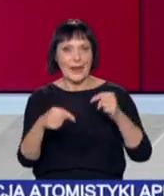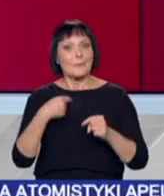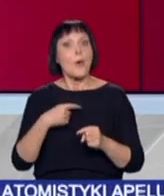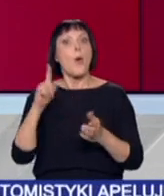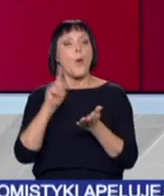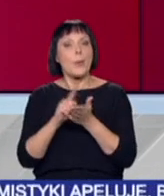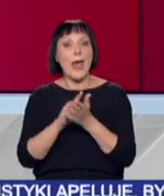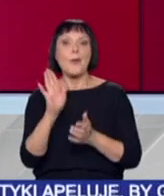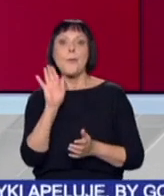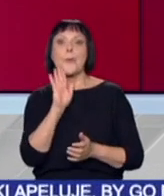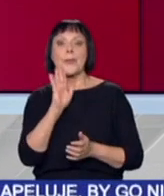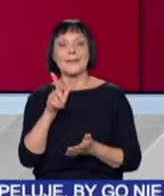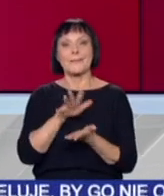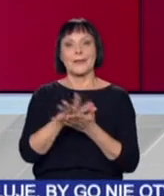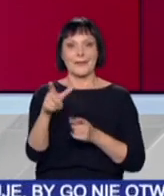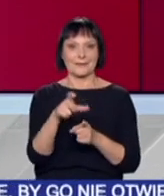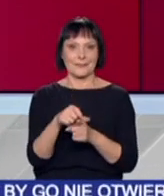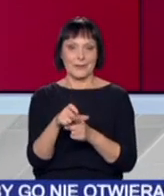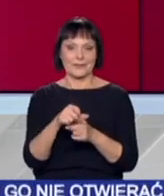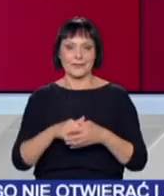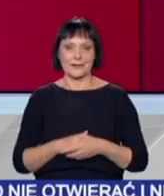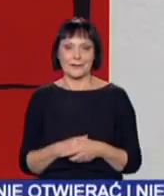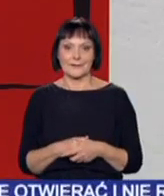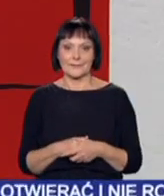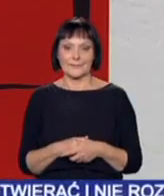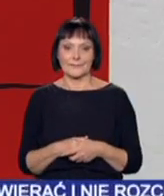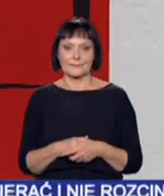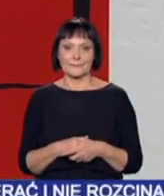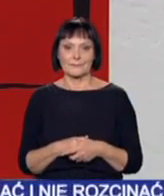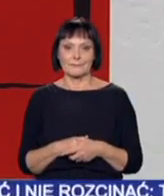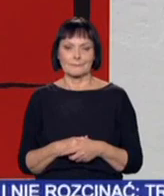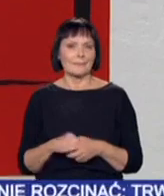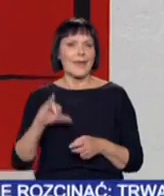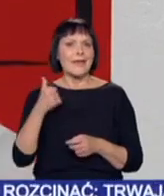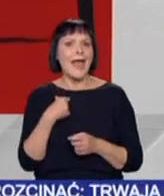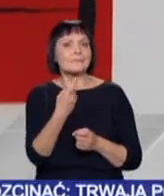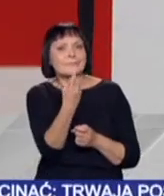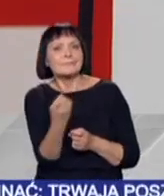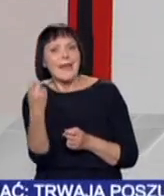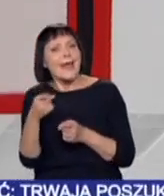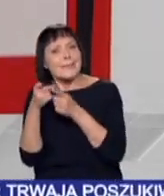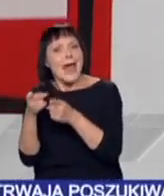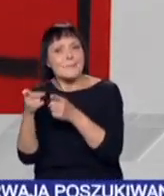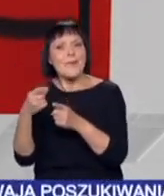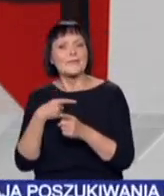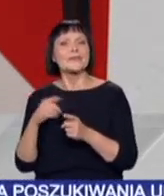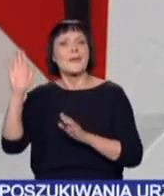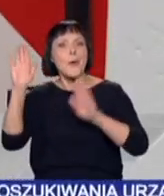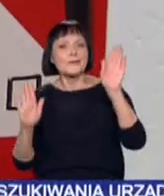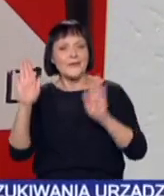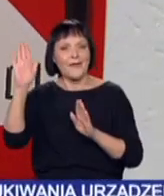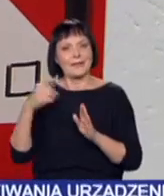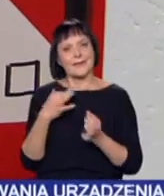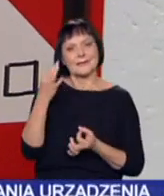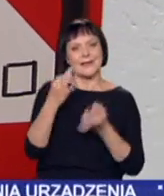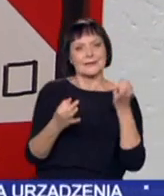sukces z 15 października. Wiktoria Matusz. Jak przyciągnąć tysiące osób do urn? Zastanawia się